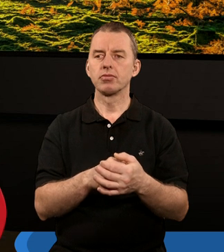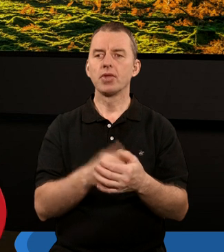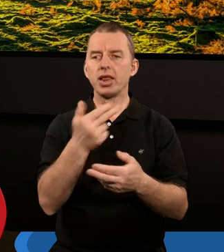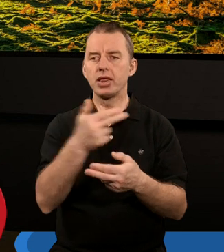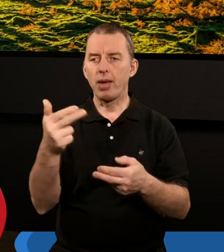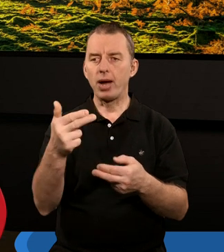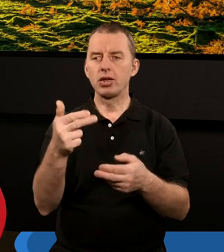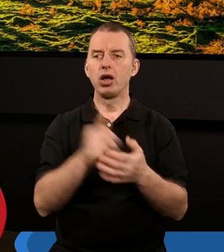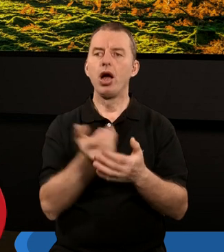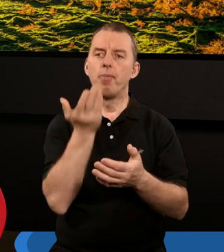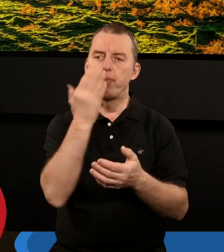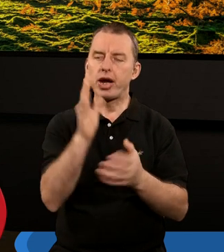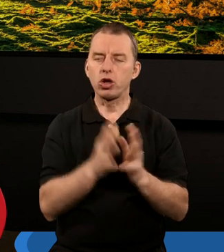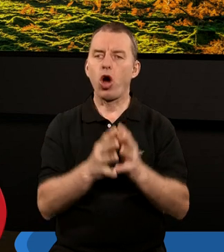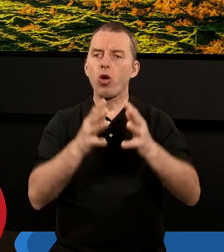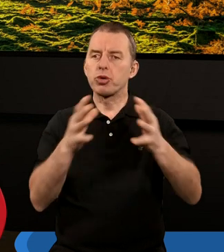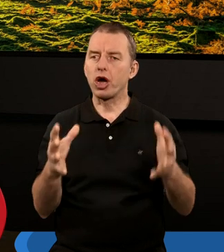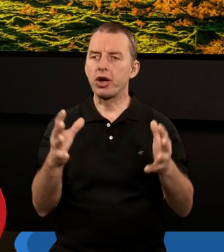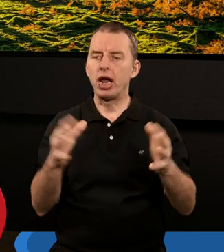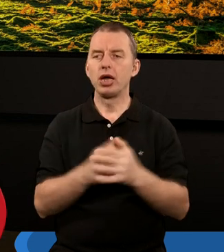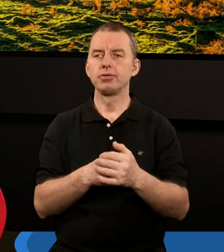Temat bardzo obszerny.